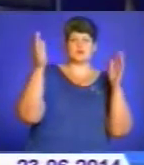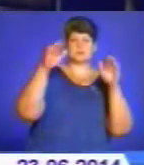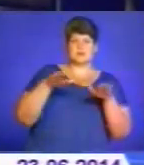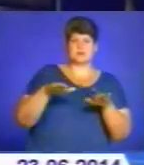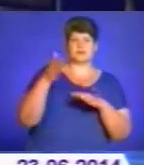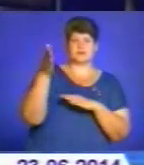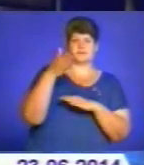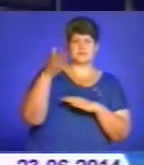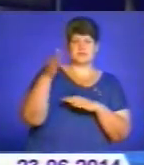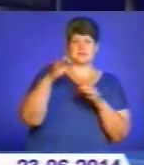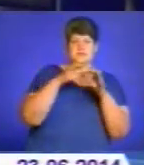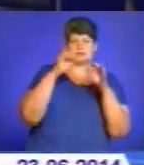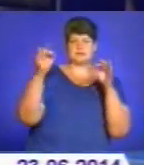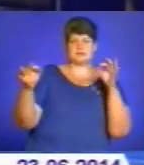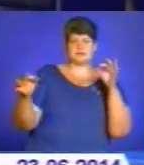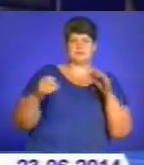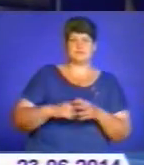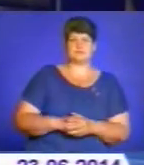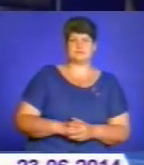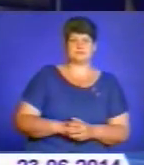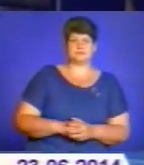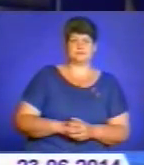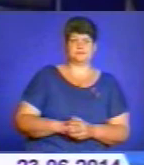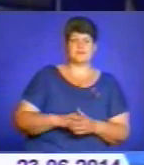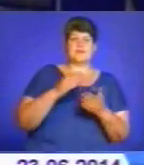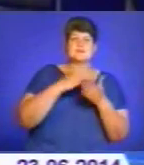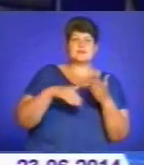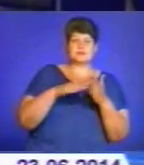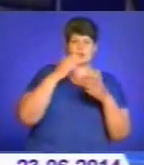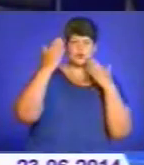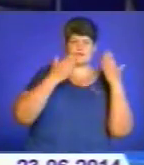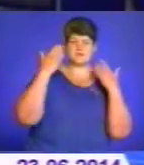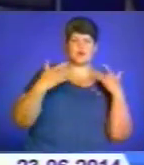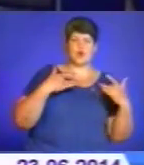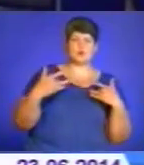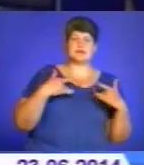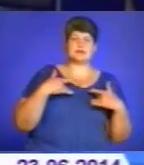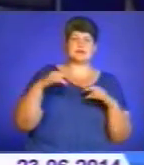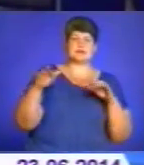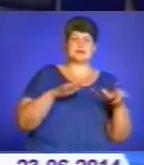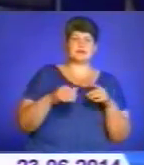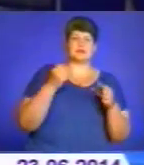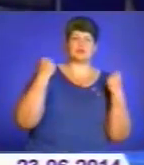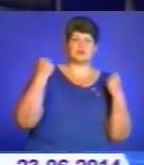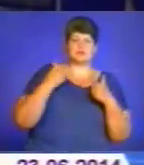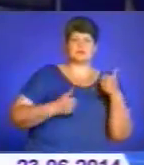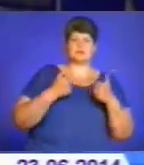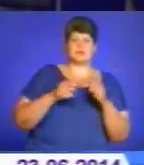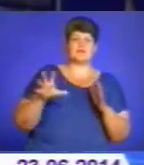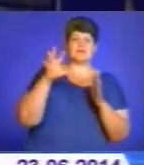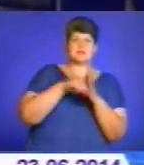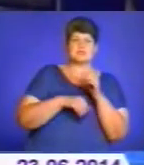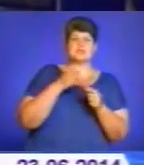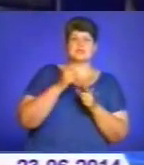України із страурною стрічкою. Відмінено розважально-концертні заходи, спортивні змагання та внесено відповідні